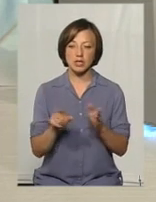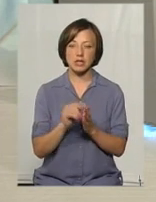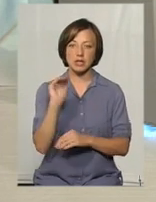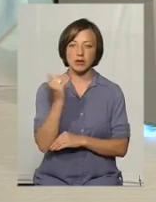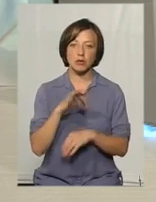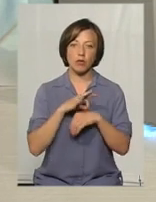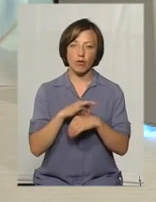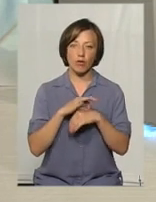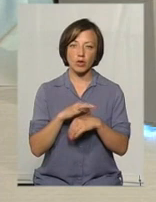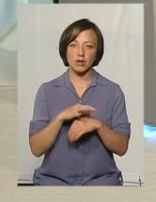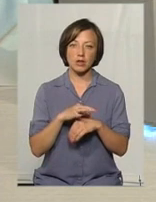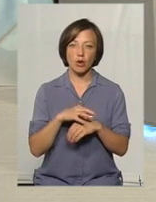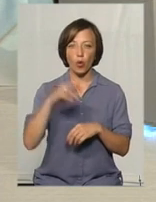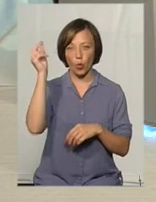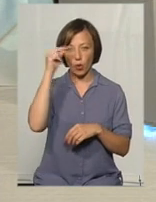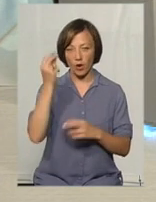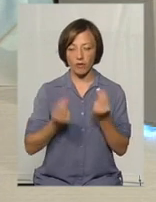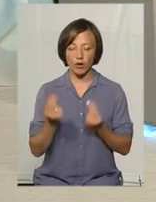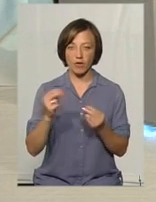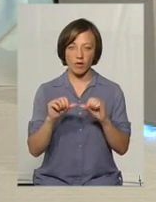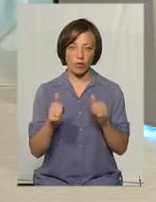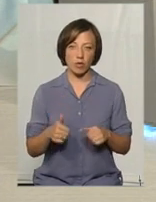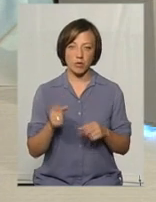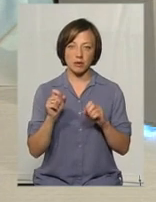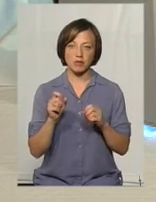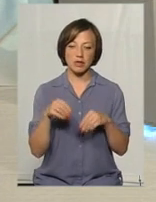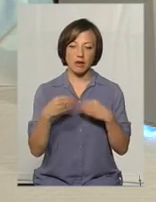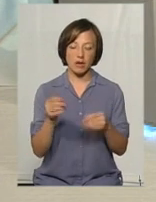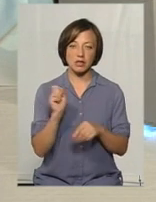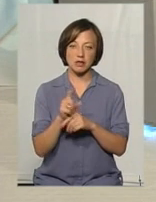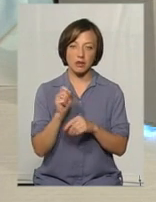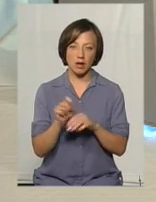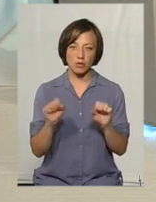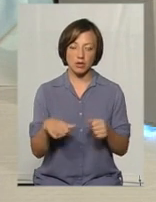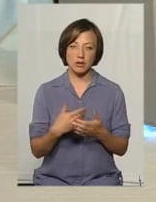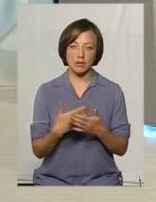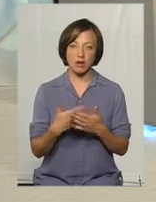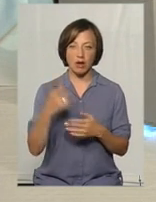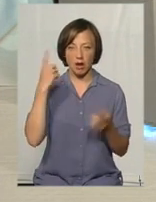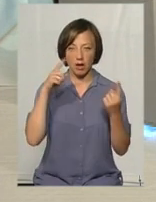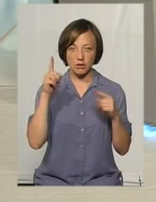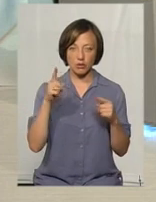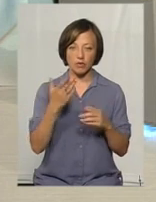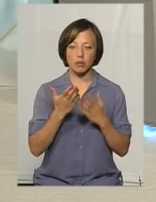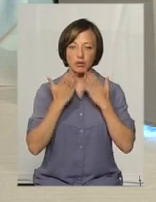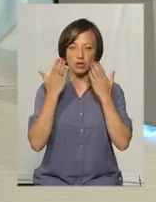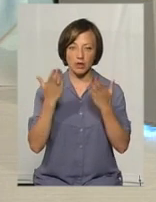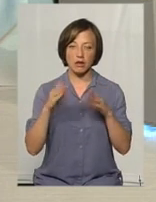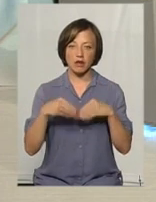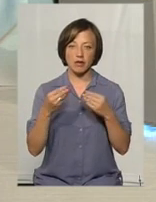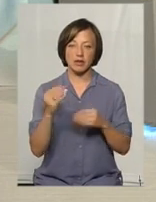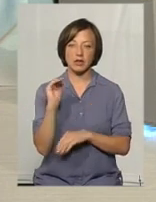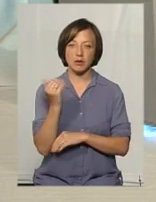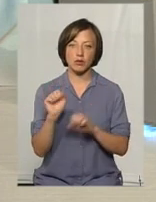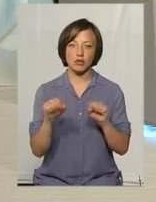проводити такі, скажімо, уроки в ігровій формі. Це давати їй посильні завдання. Наприклад, це казку, яку ви прочитали. Давати